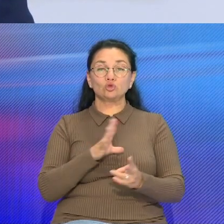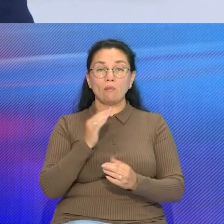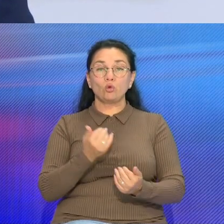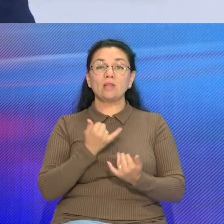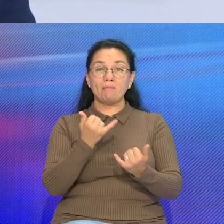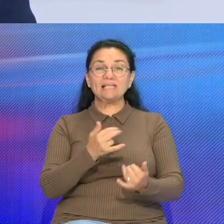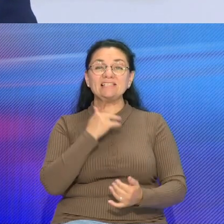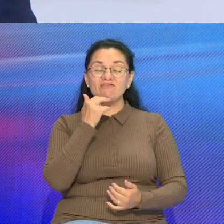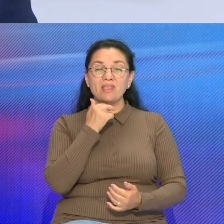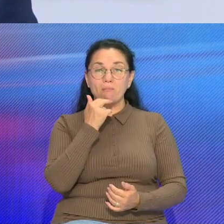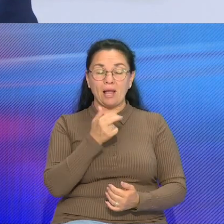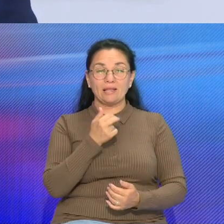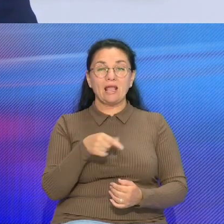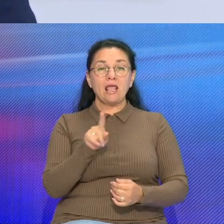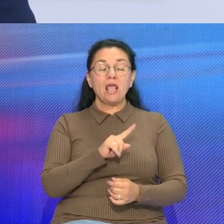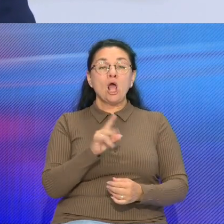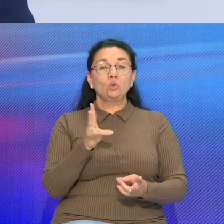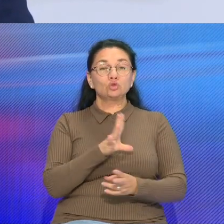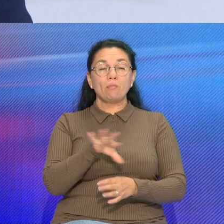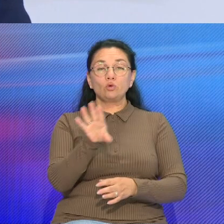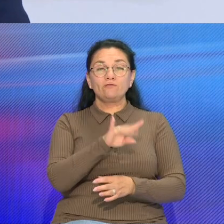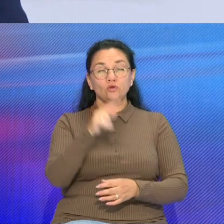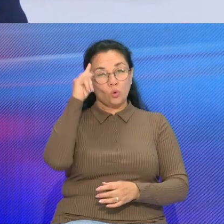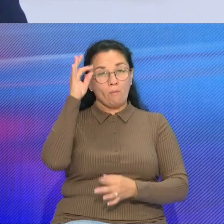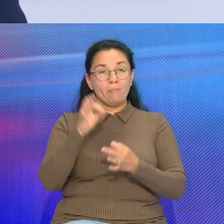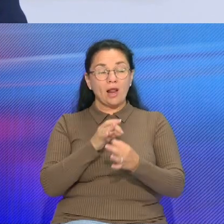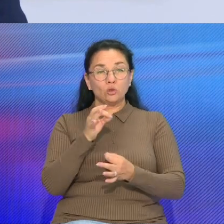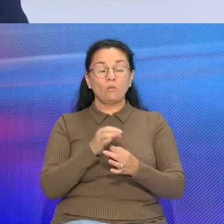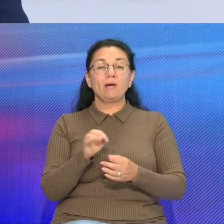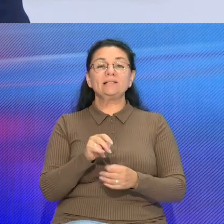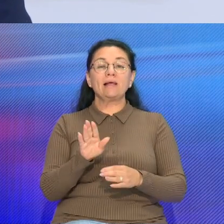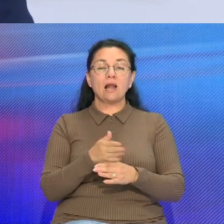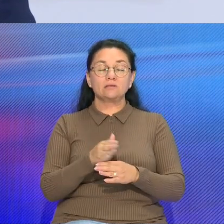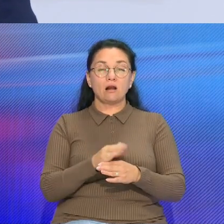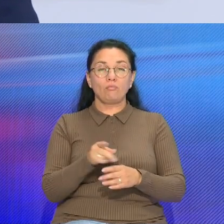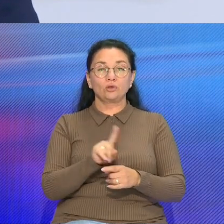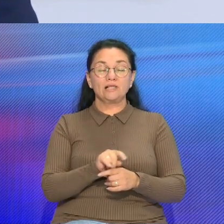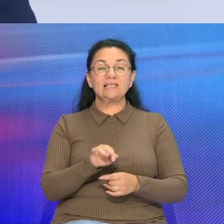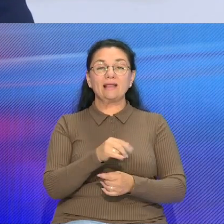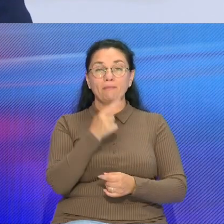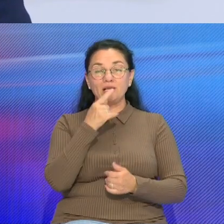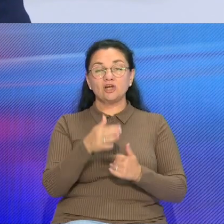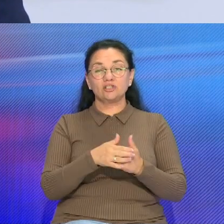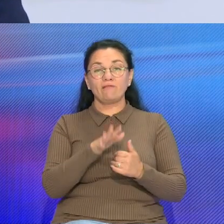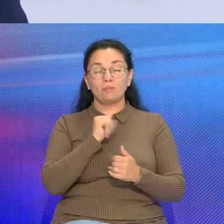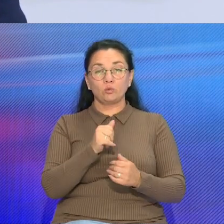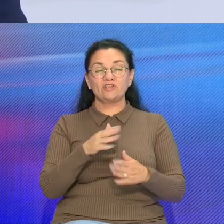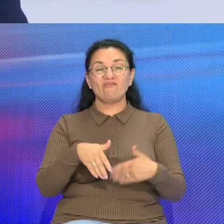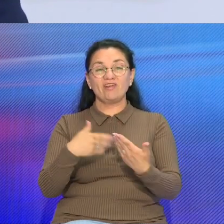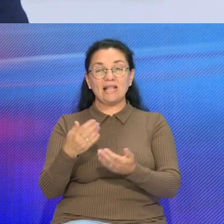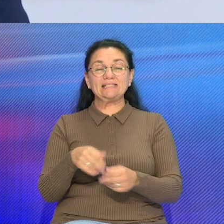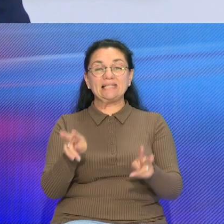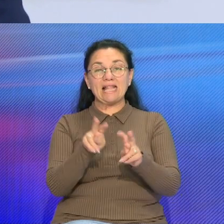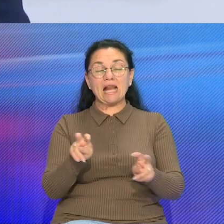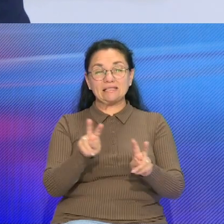все это продумаем, проработаем и в ближайшем будущем, скорее всего, что будем выносить на рассмотрение в